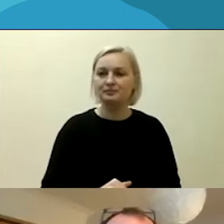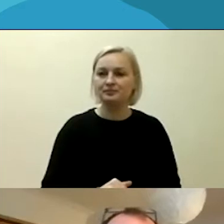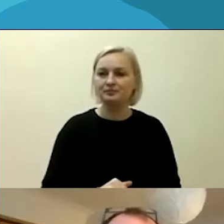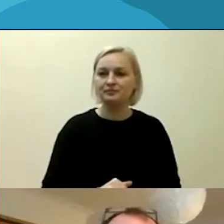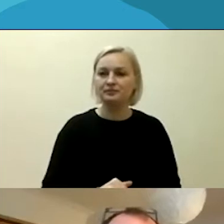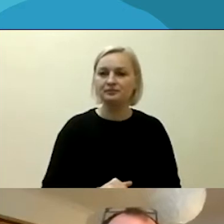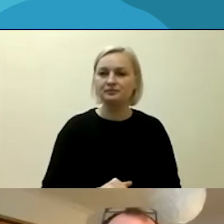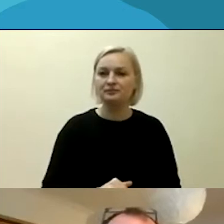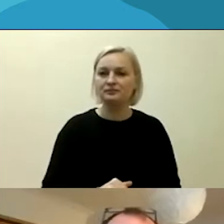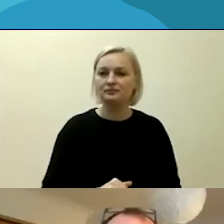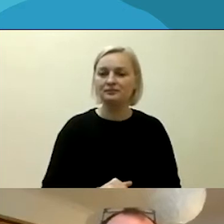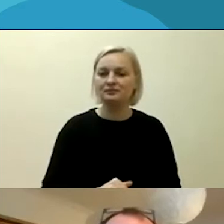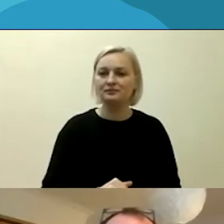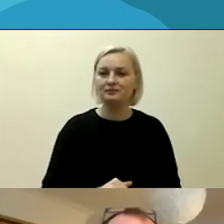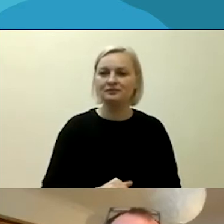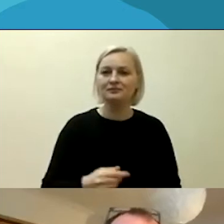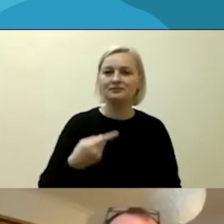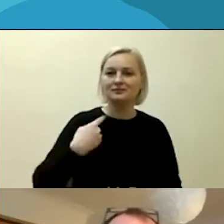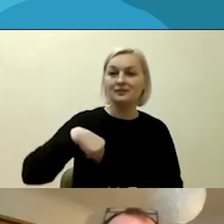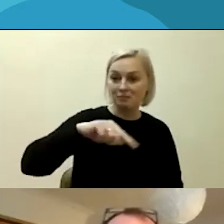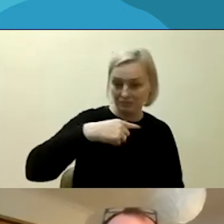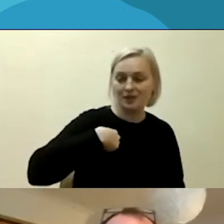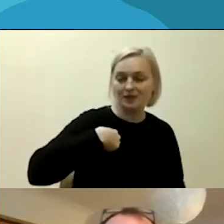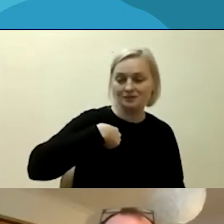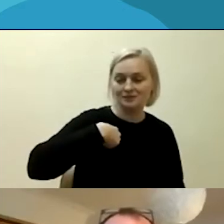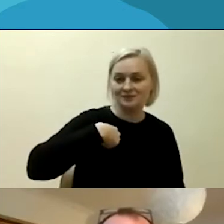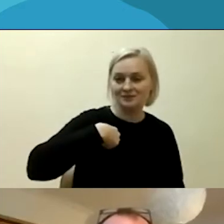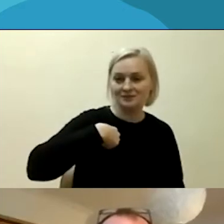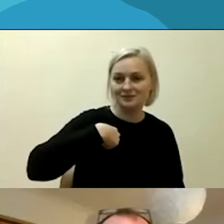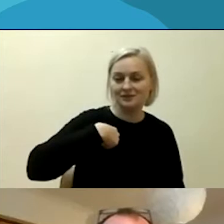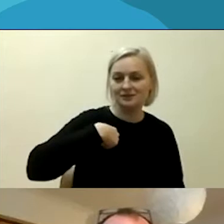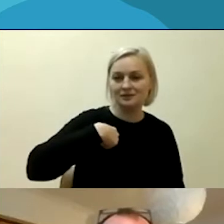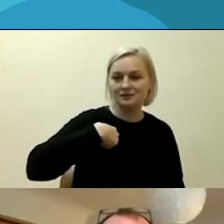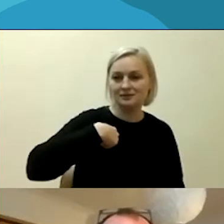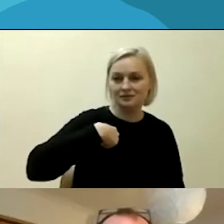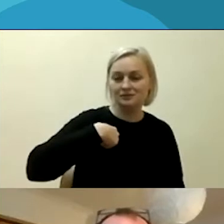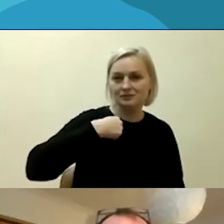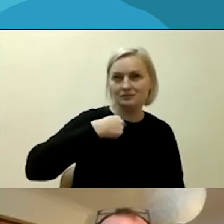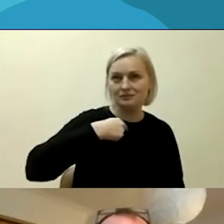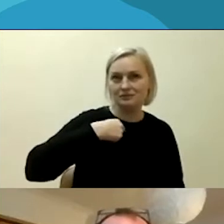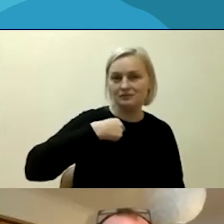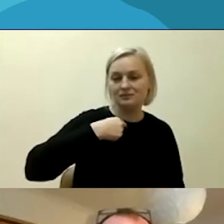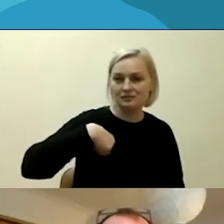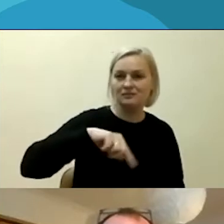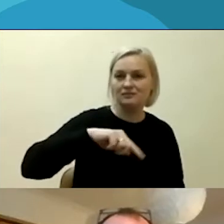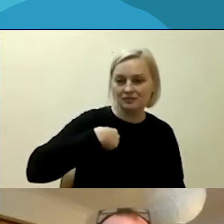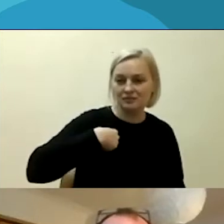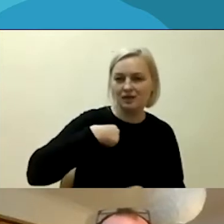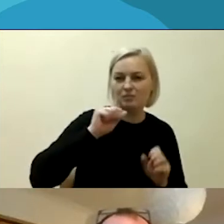kad mes visą tai galime gauti už mažiau nei 1000